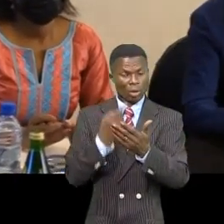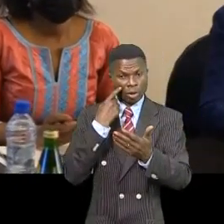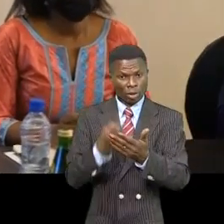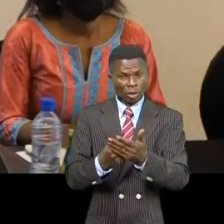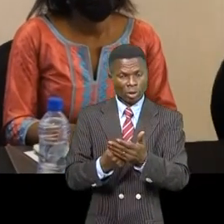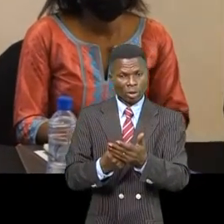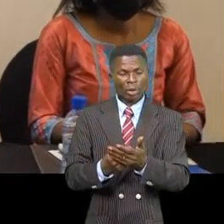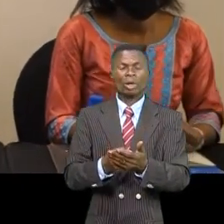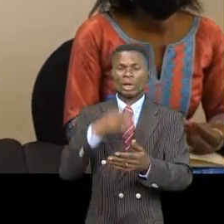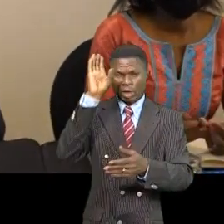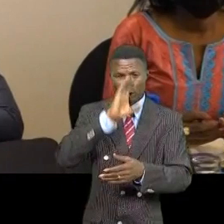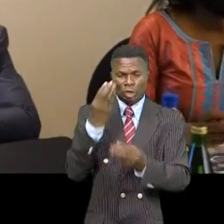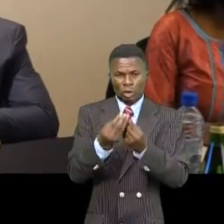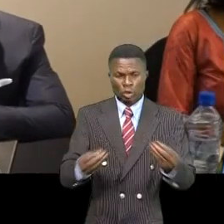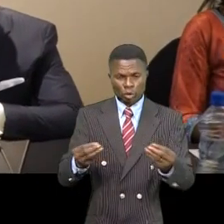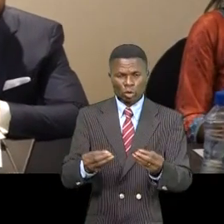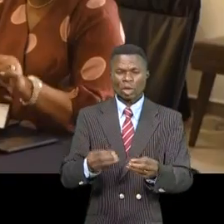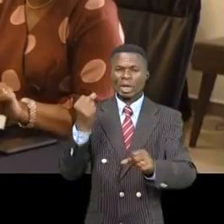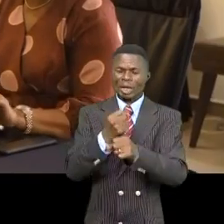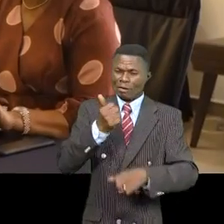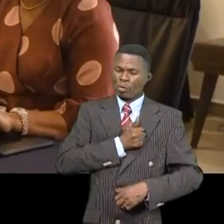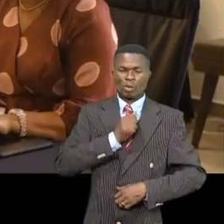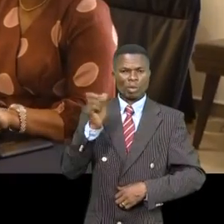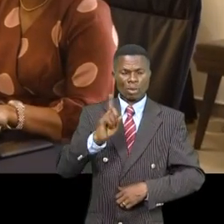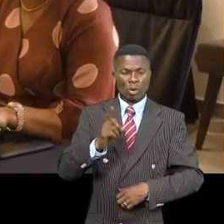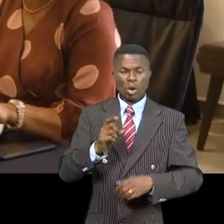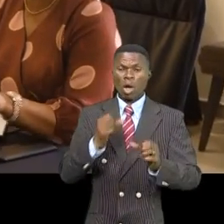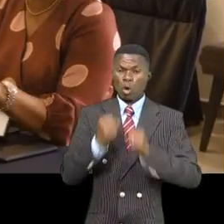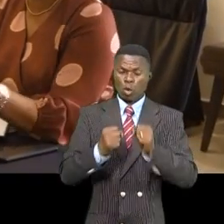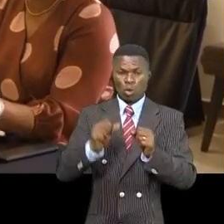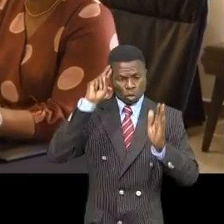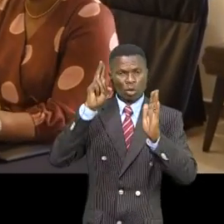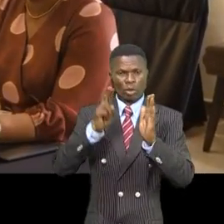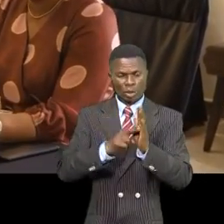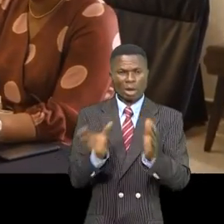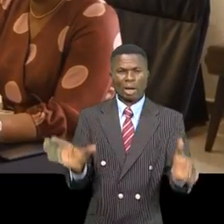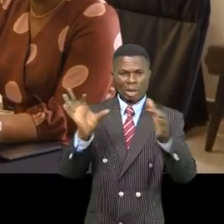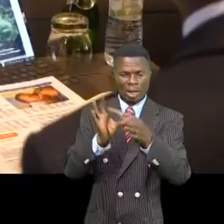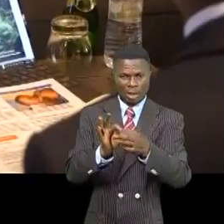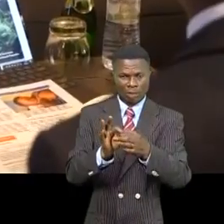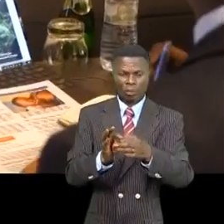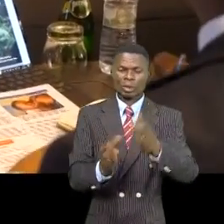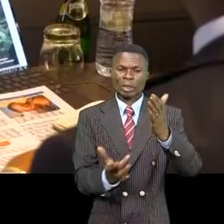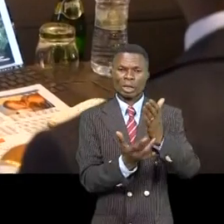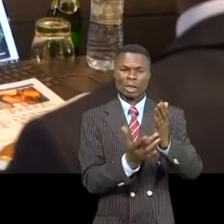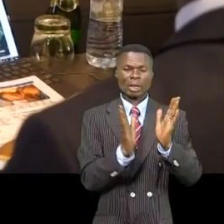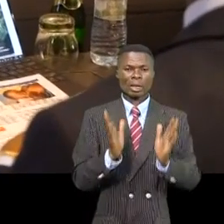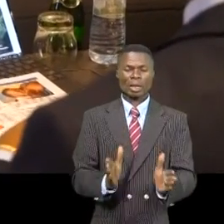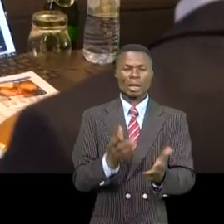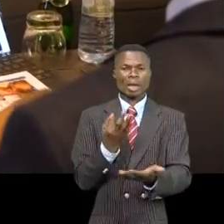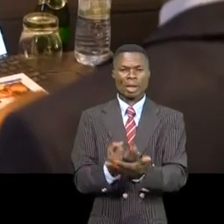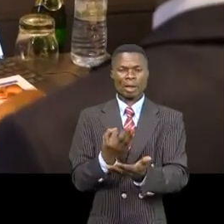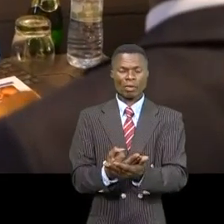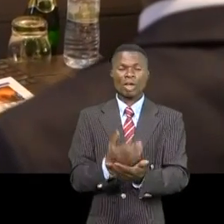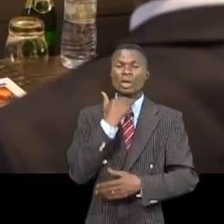agir en sortant de l'individualisme. Aux efforts du gouvernement doivent s'associer partenaires techniques et financiers et bailleurs